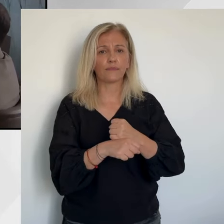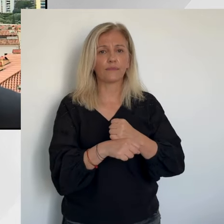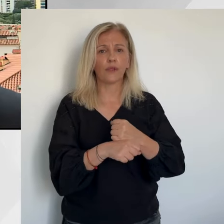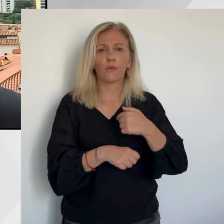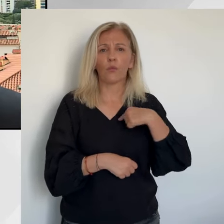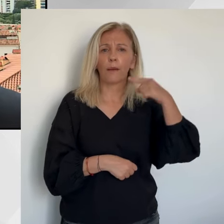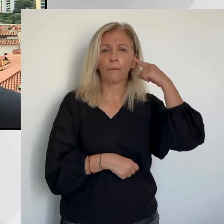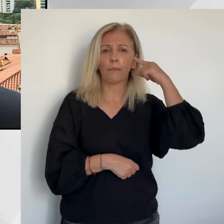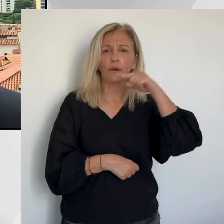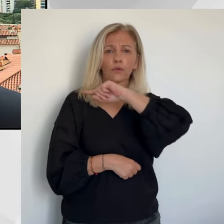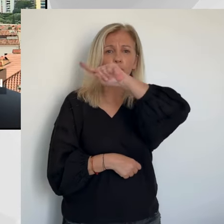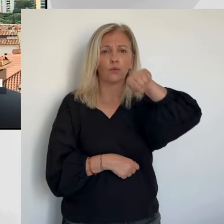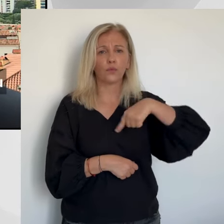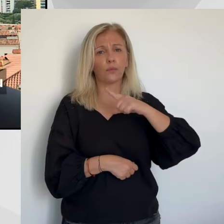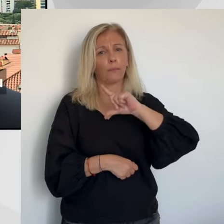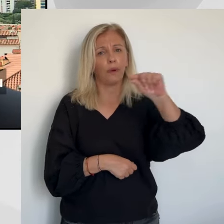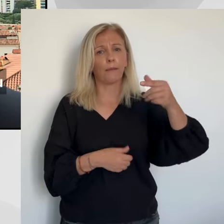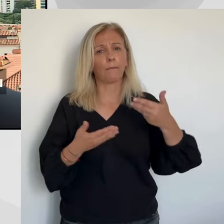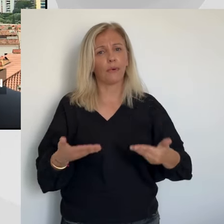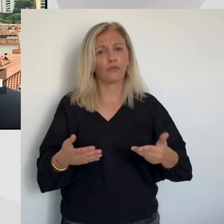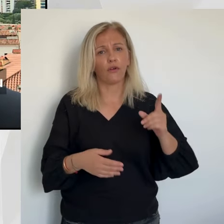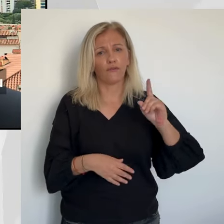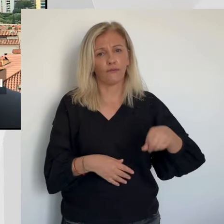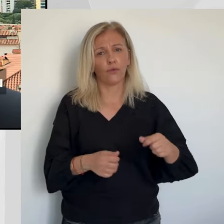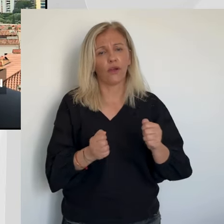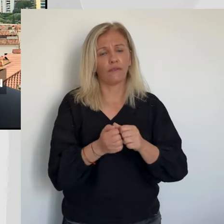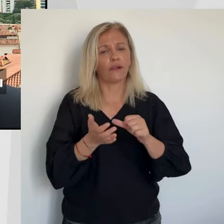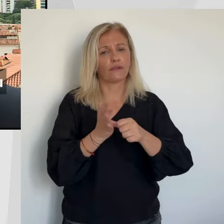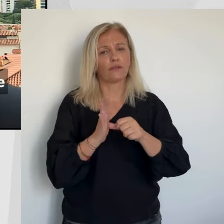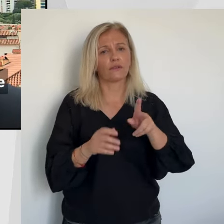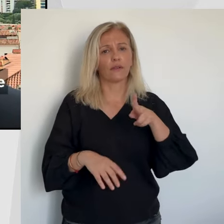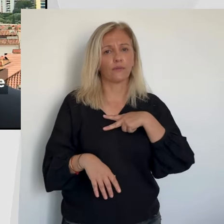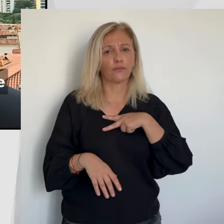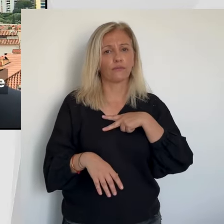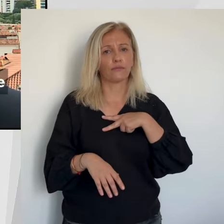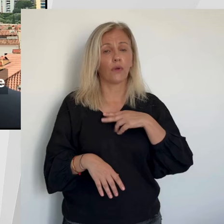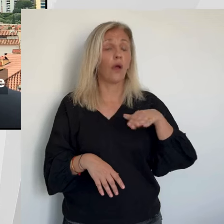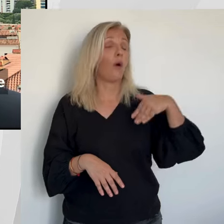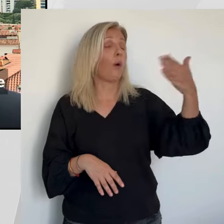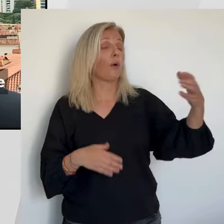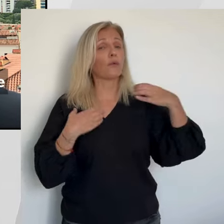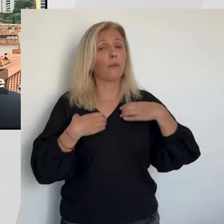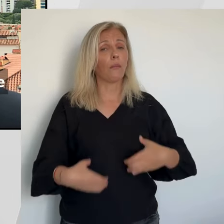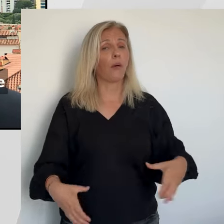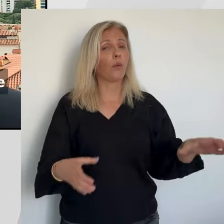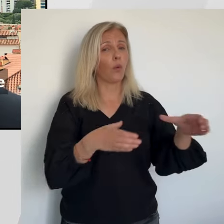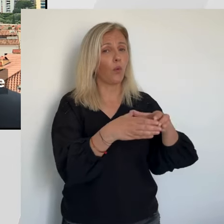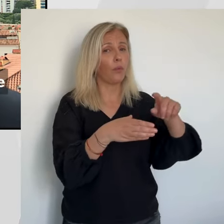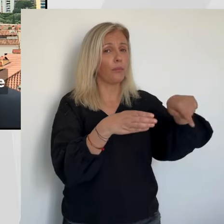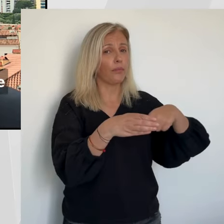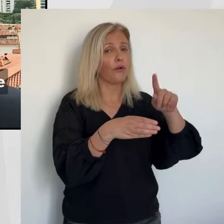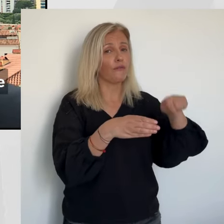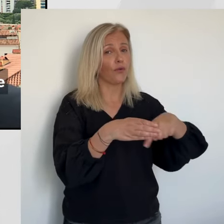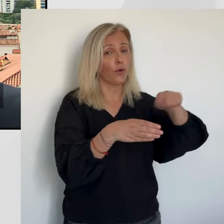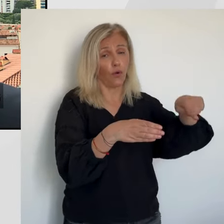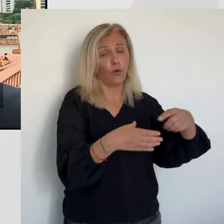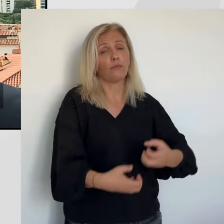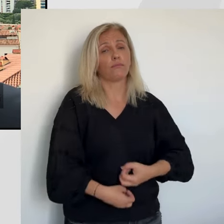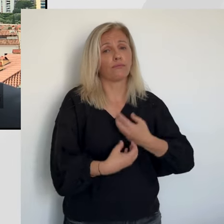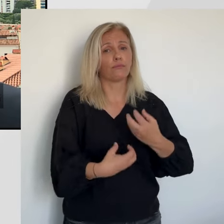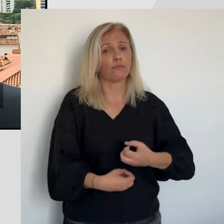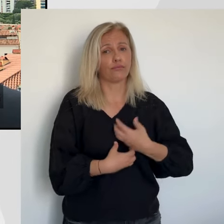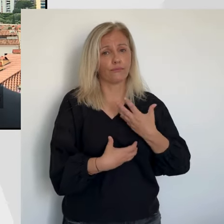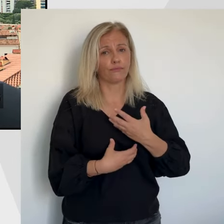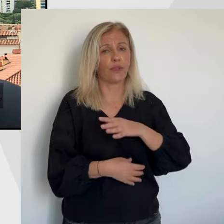Sans renier ce que nous avons fait depuis deux ans, aujourd'hui, je crois que le moment est venu également de partir sous nos propres couleurs, pas contre les autres membres de la